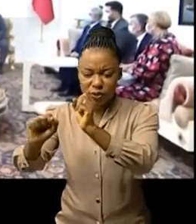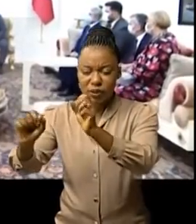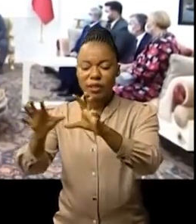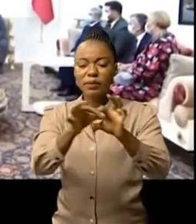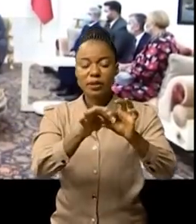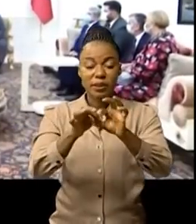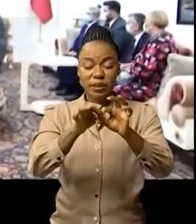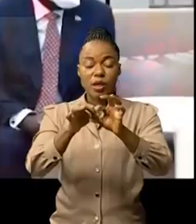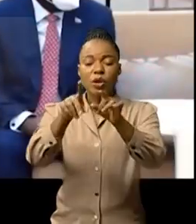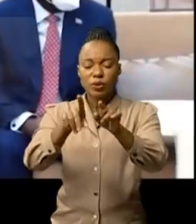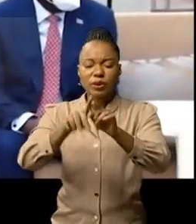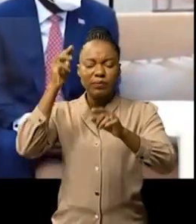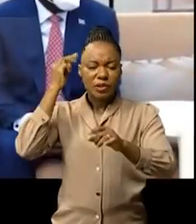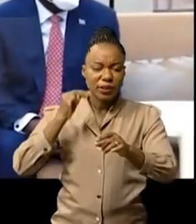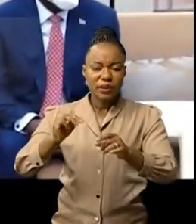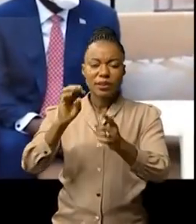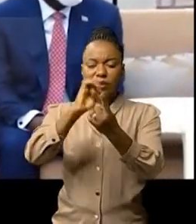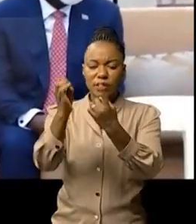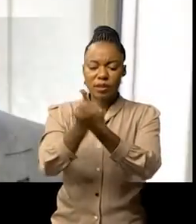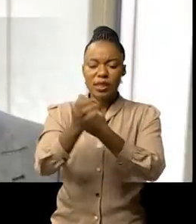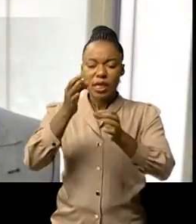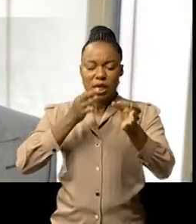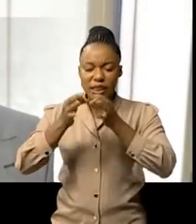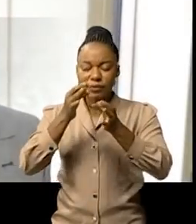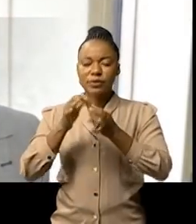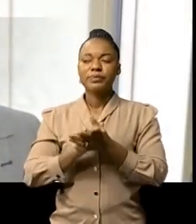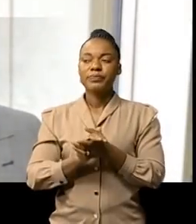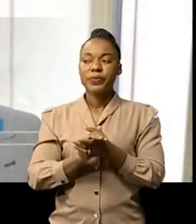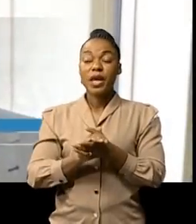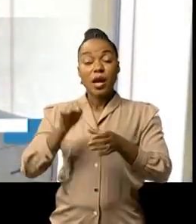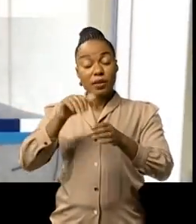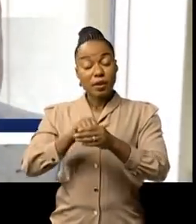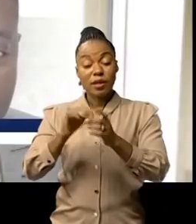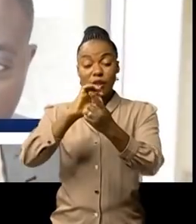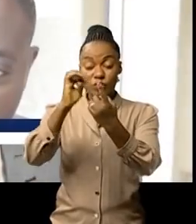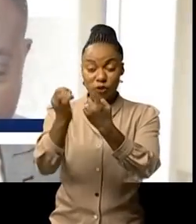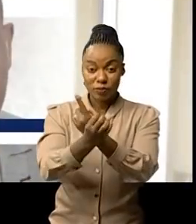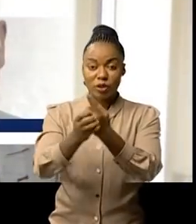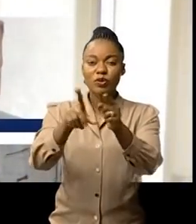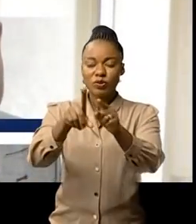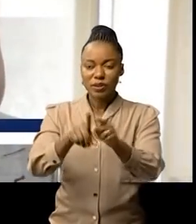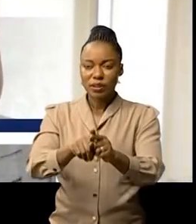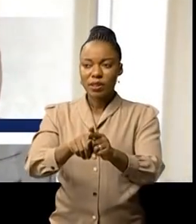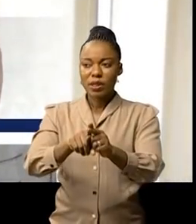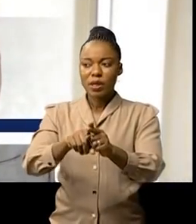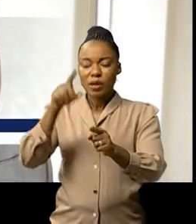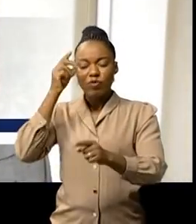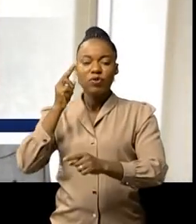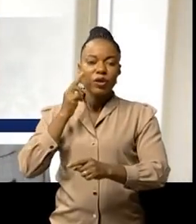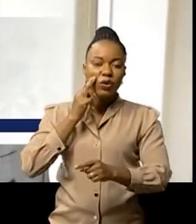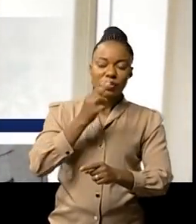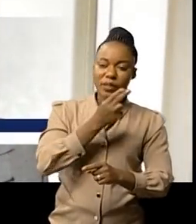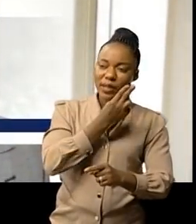Modéron Timba, ministre congolais du tourisme, explique. Les investissements dans le secteur touristique, cela concerne les hôtels, ça veut dire